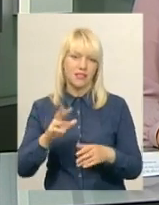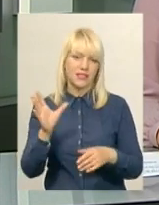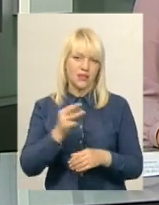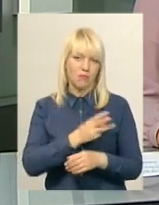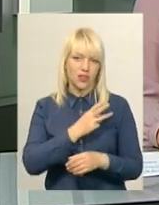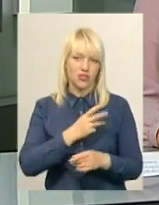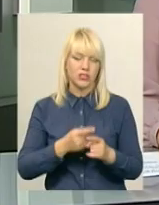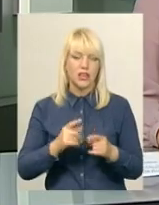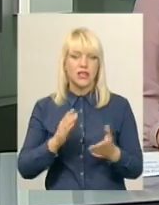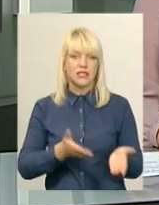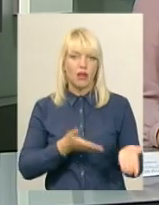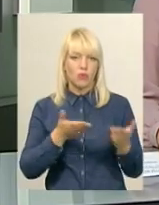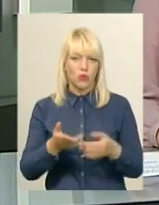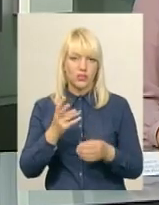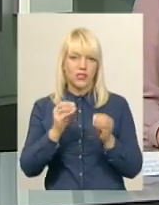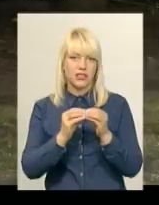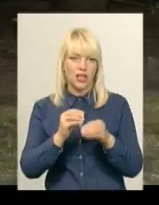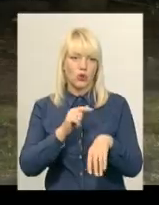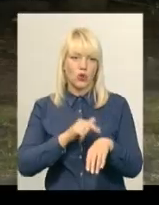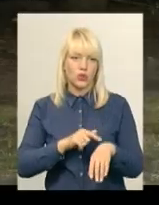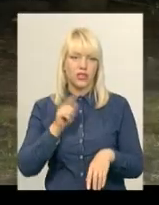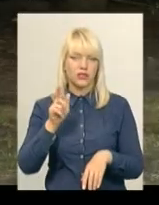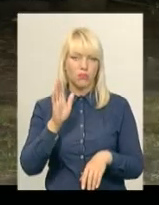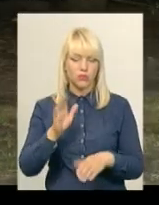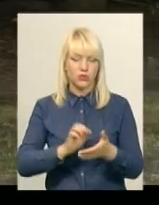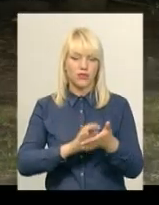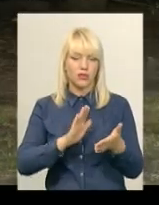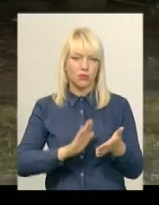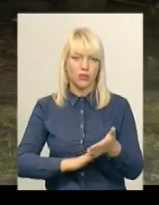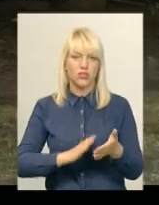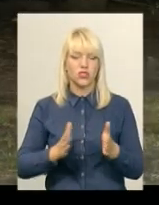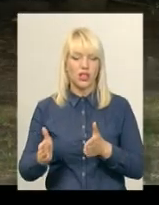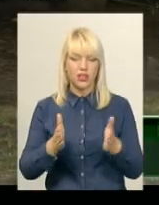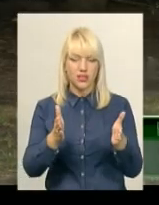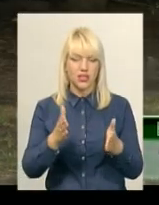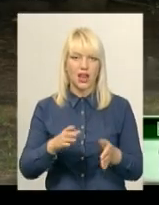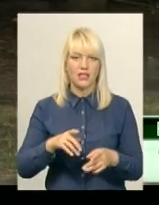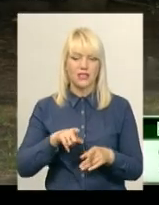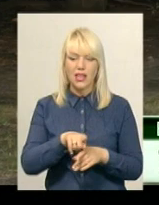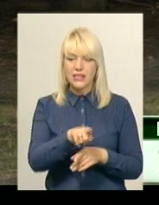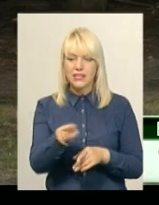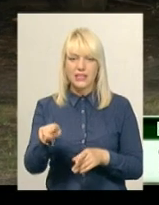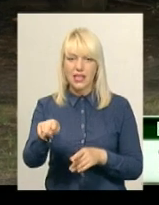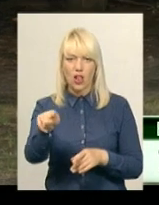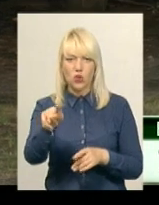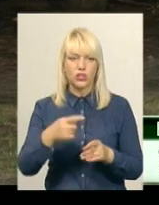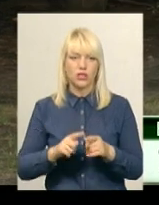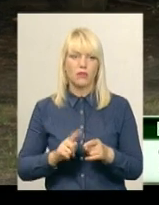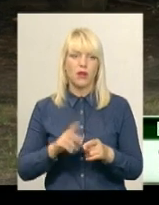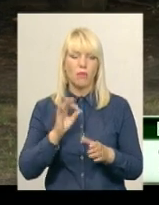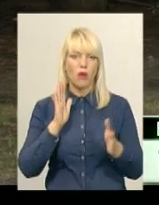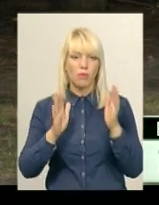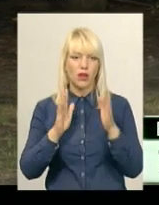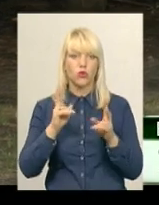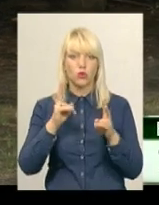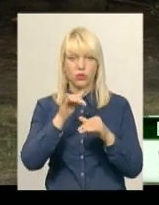від літнього кінотеатру о 10-й годині. Там буде відмічена траса з трілочками. Це буде приблизно 2,5 кілометра по парку. Для